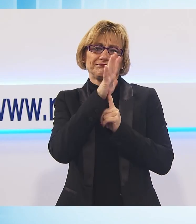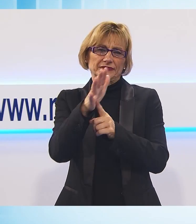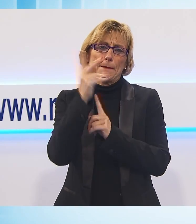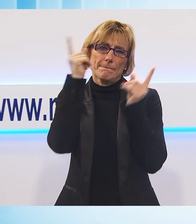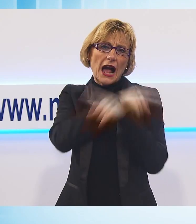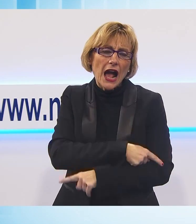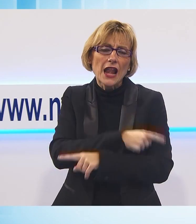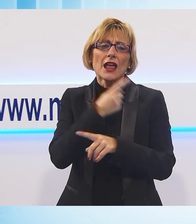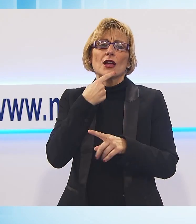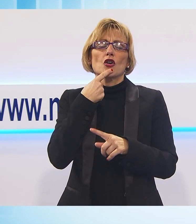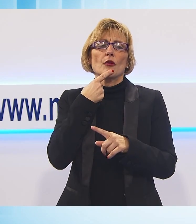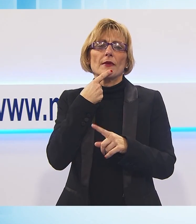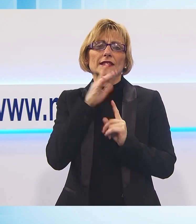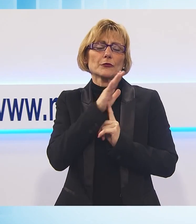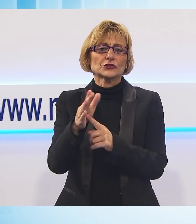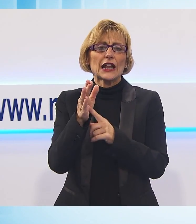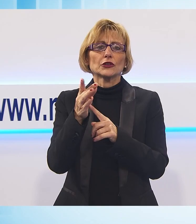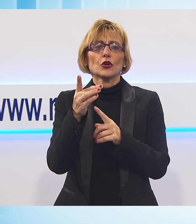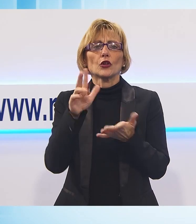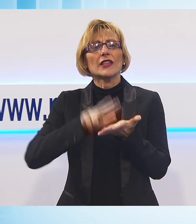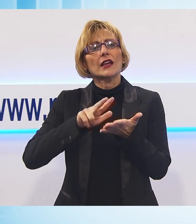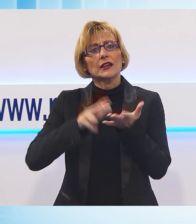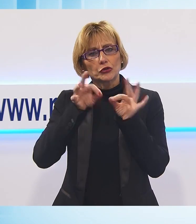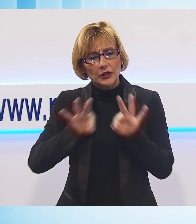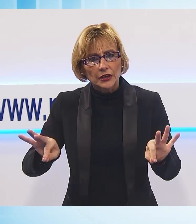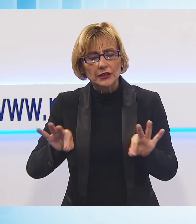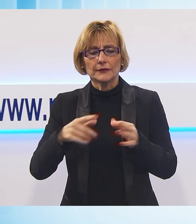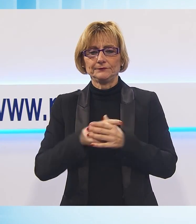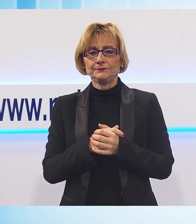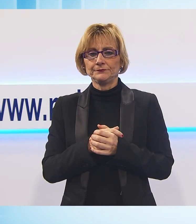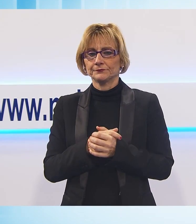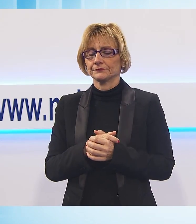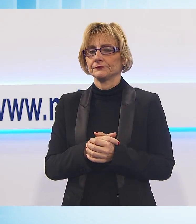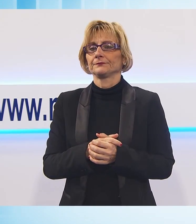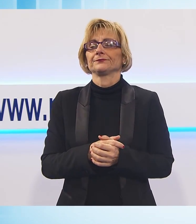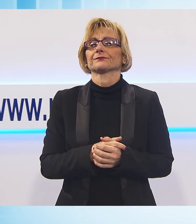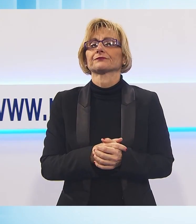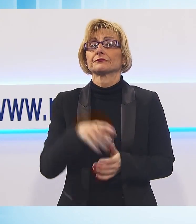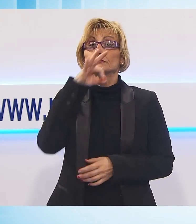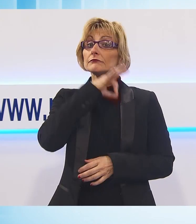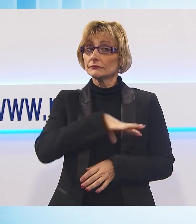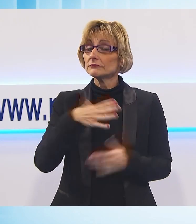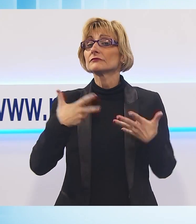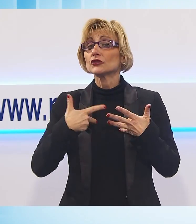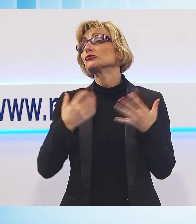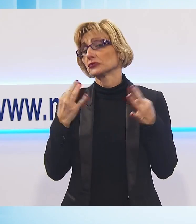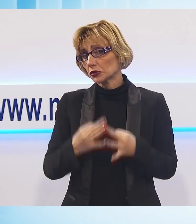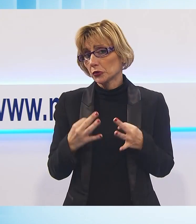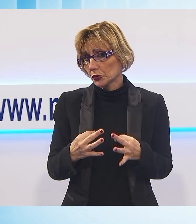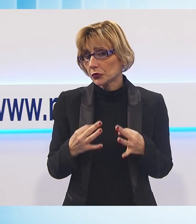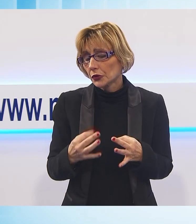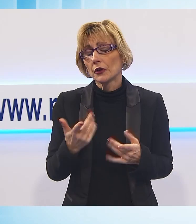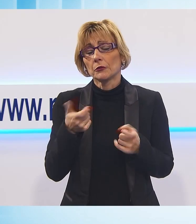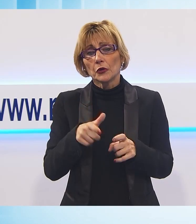consentono l'accesso senza limite ai conti correnti delle persone. I vantaggi sicuramente ci saranno perché chiaramente elimina